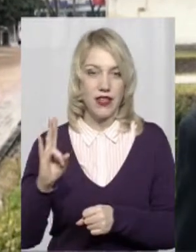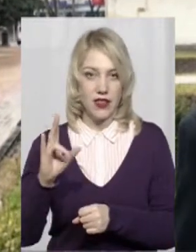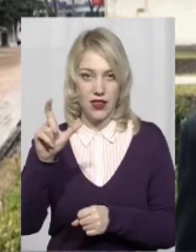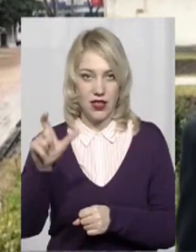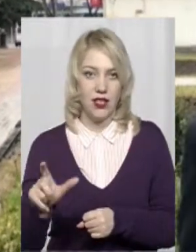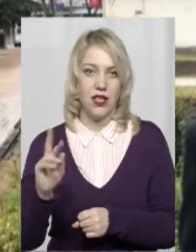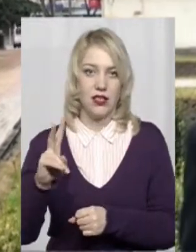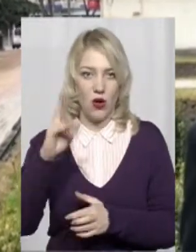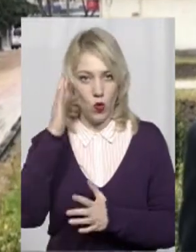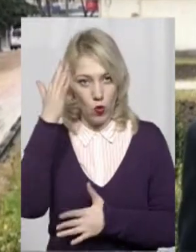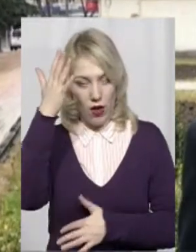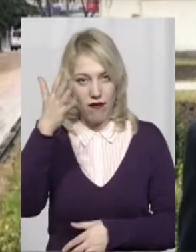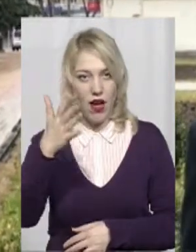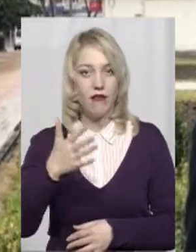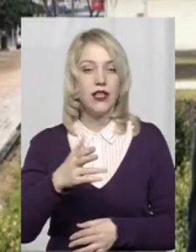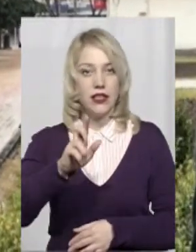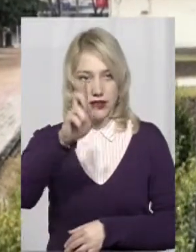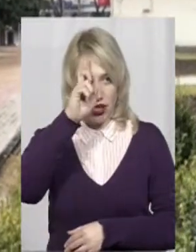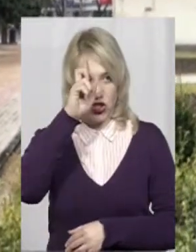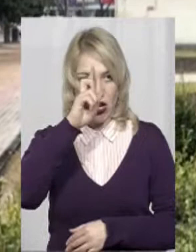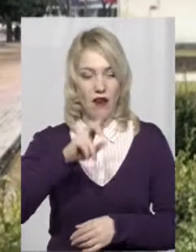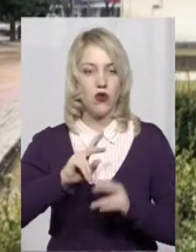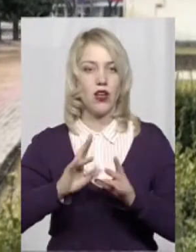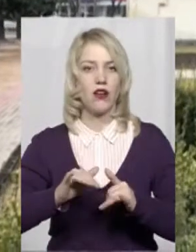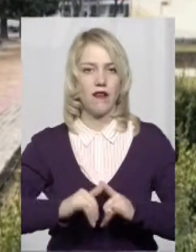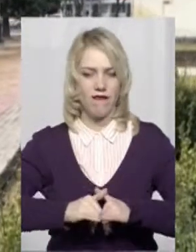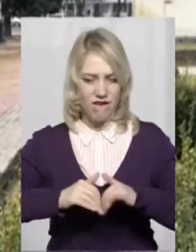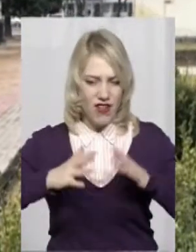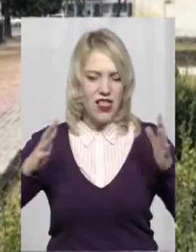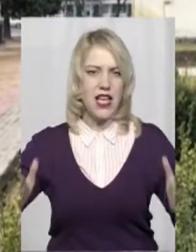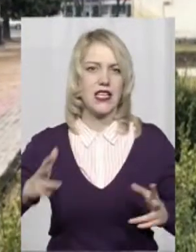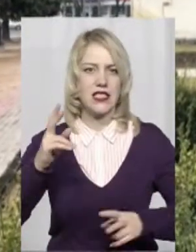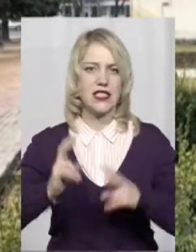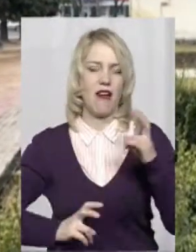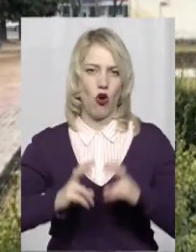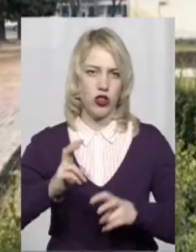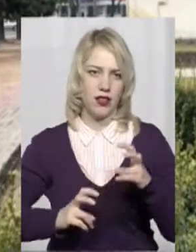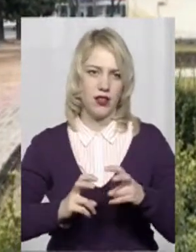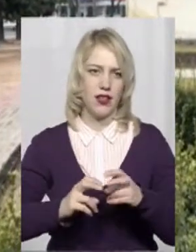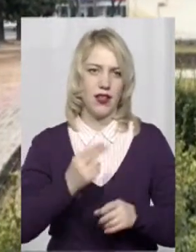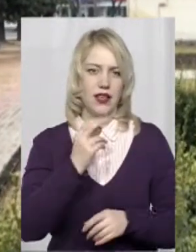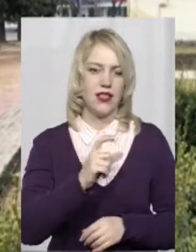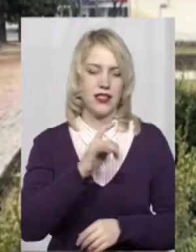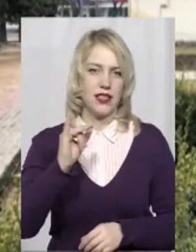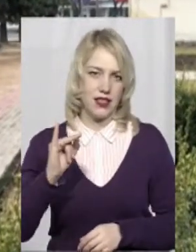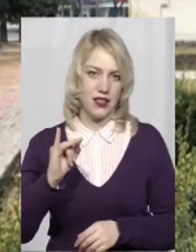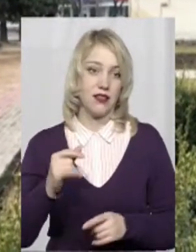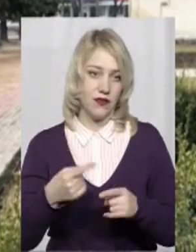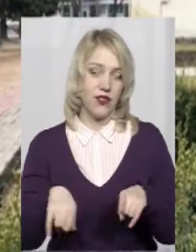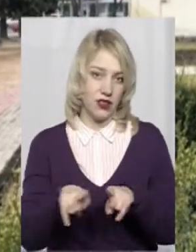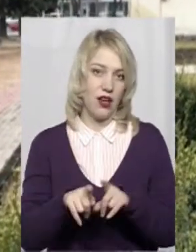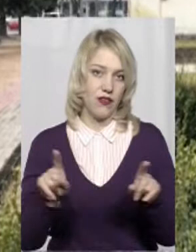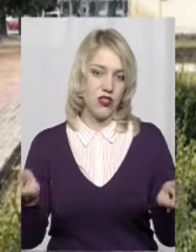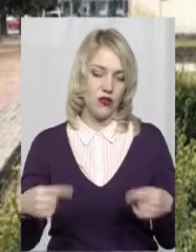собі уявляв державу, як великий завод і цехи, відповідно, він створив